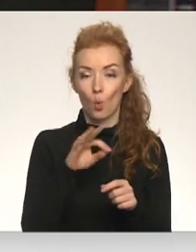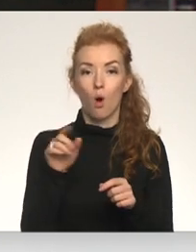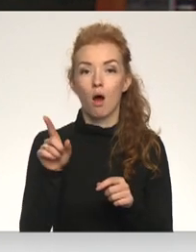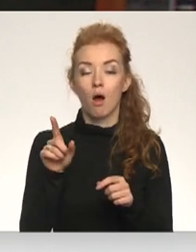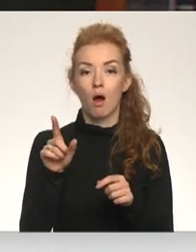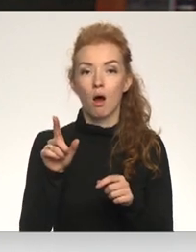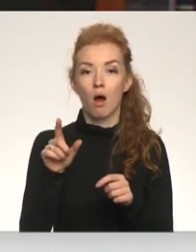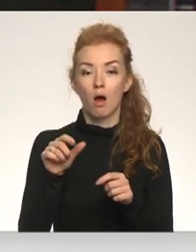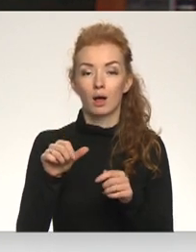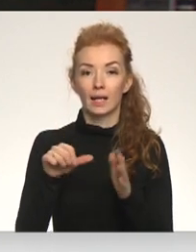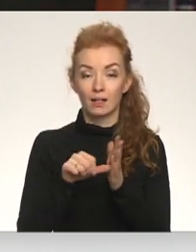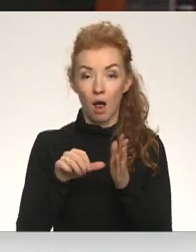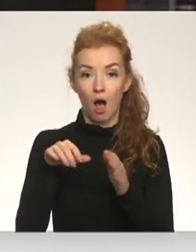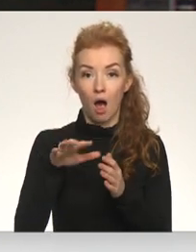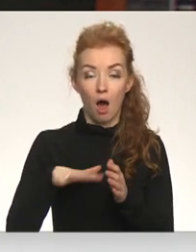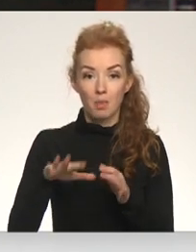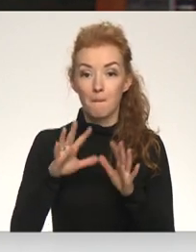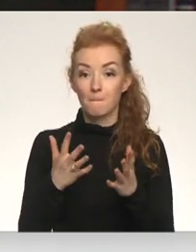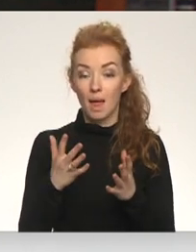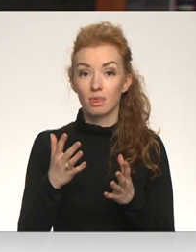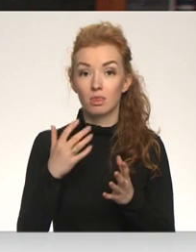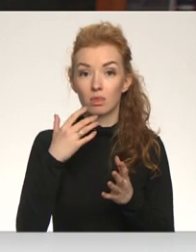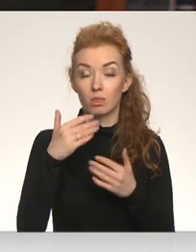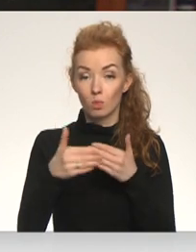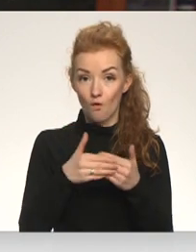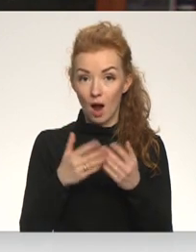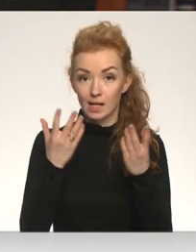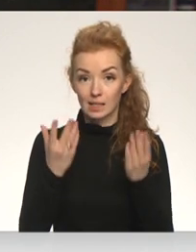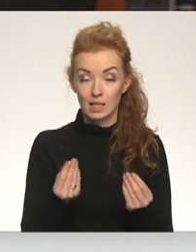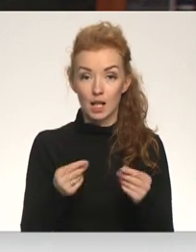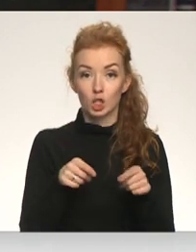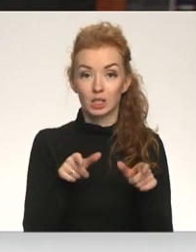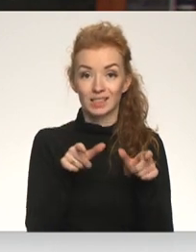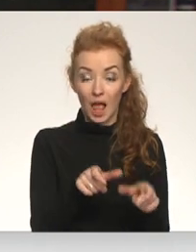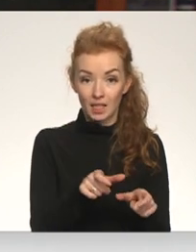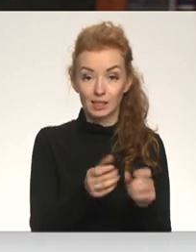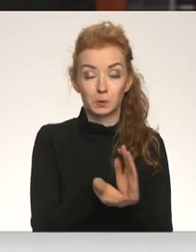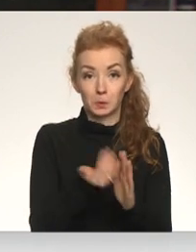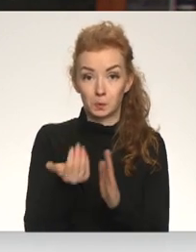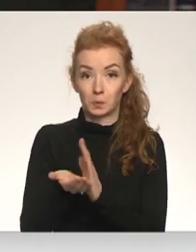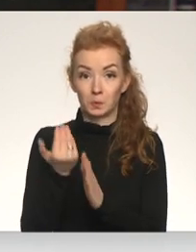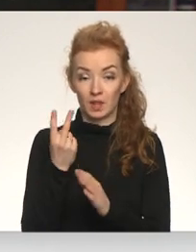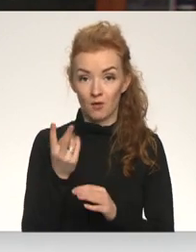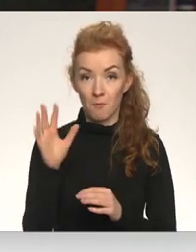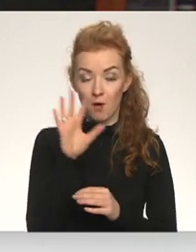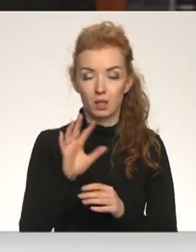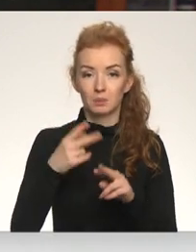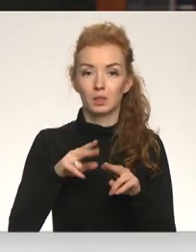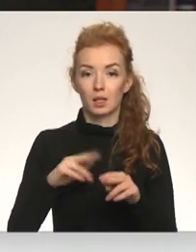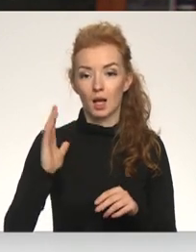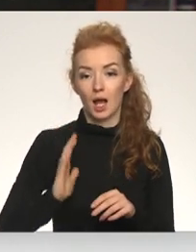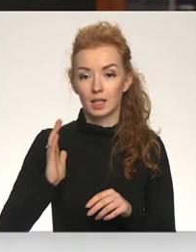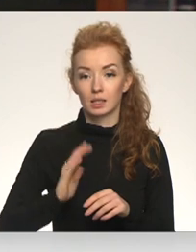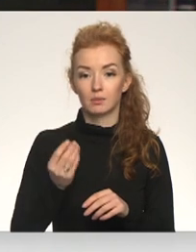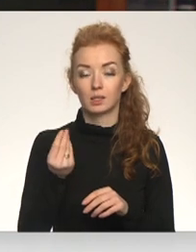ieguvis. Viss šis tikko būs tuvākajās dienās vai nedēļās izdarīts, tā varam gaidīt,